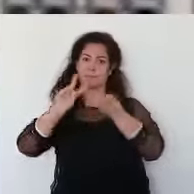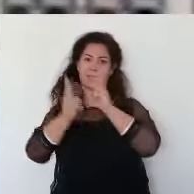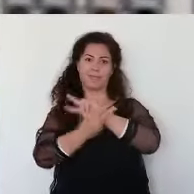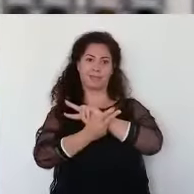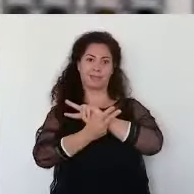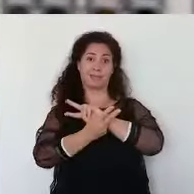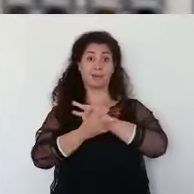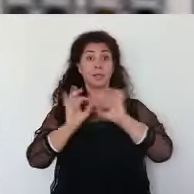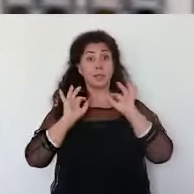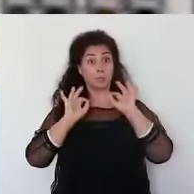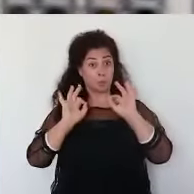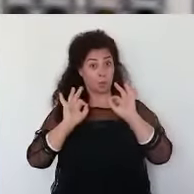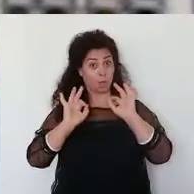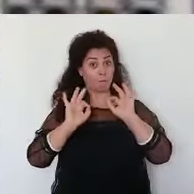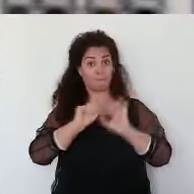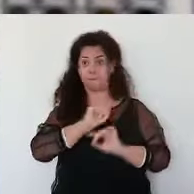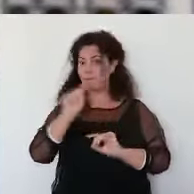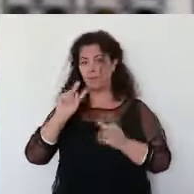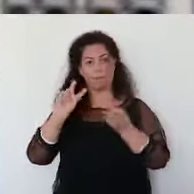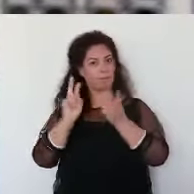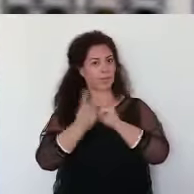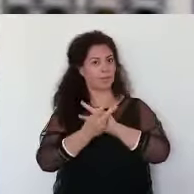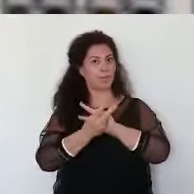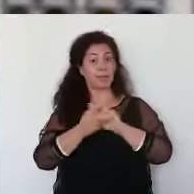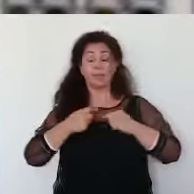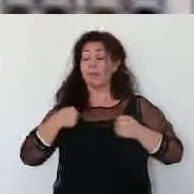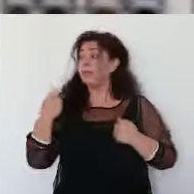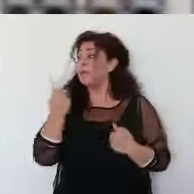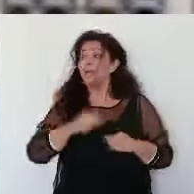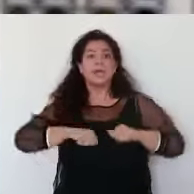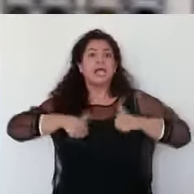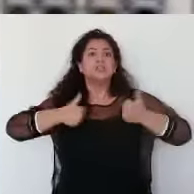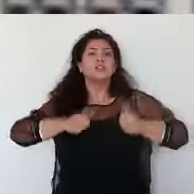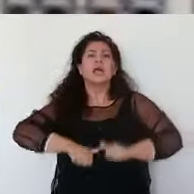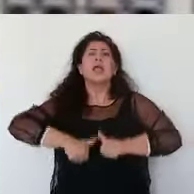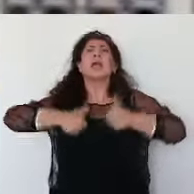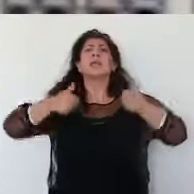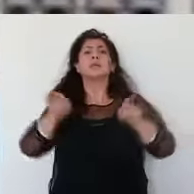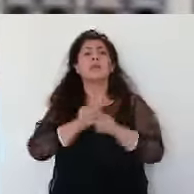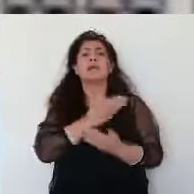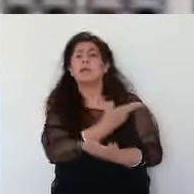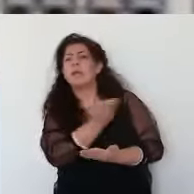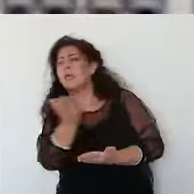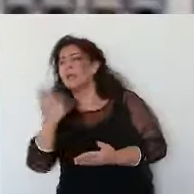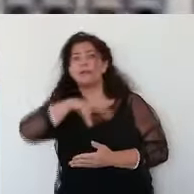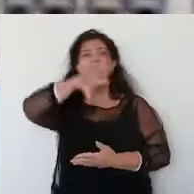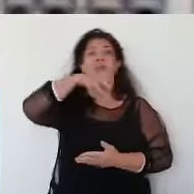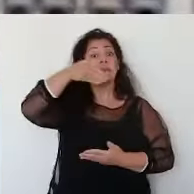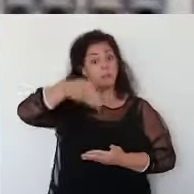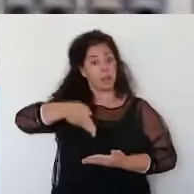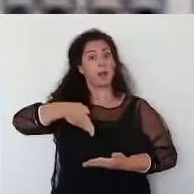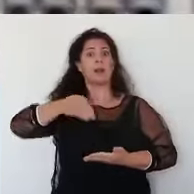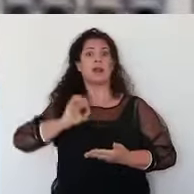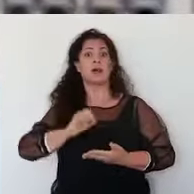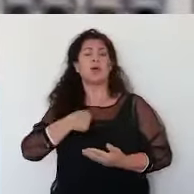نحن عشنا هالحياة مع كل الفريق هاللي موجود